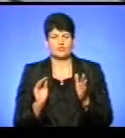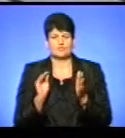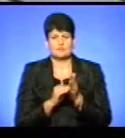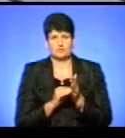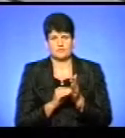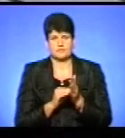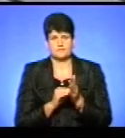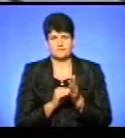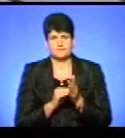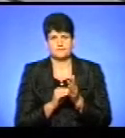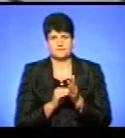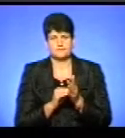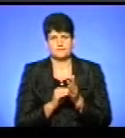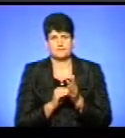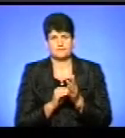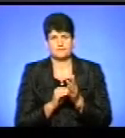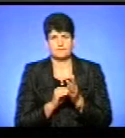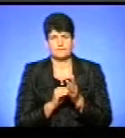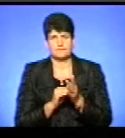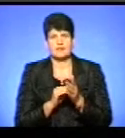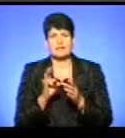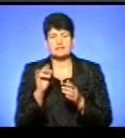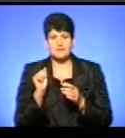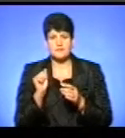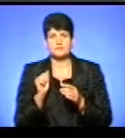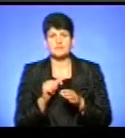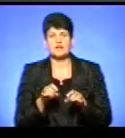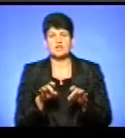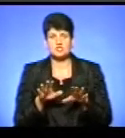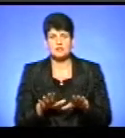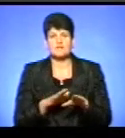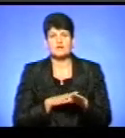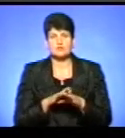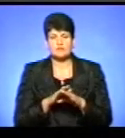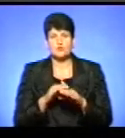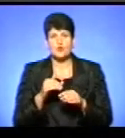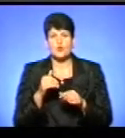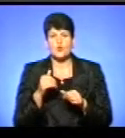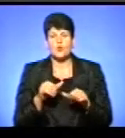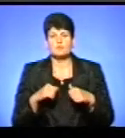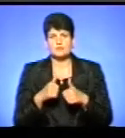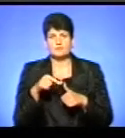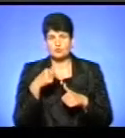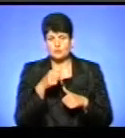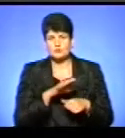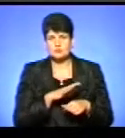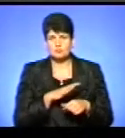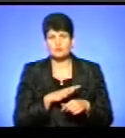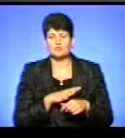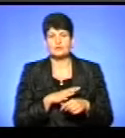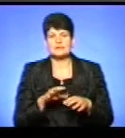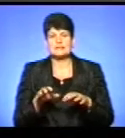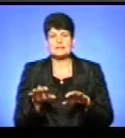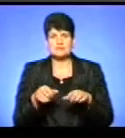іншому місці? На виконанні рішення виконавчого комітету цього року було демонтовано 27 тимчасових